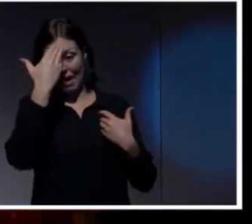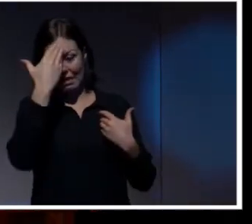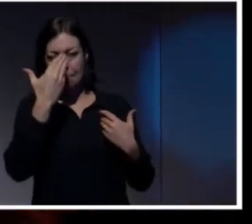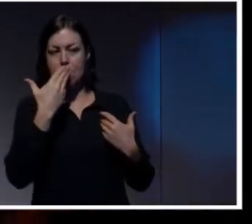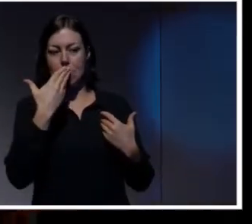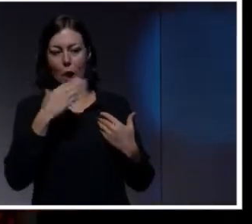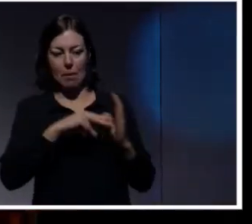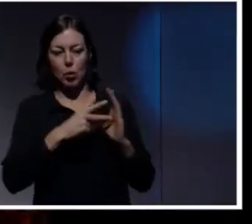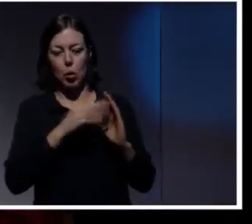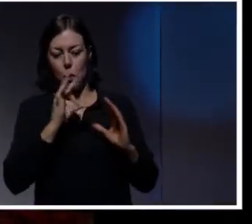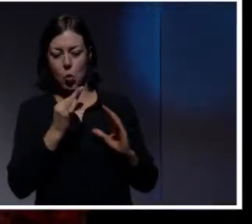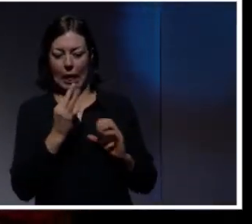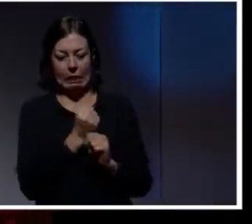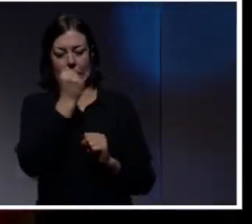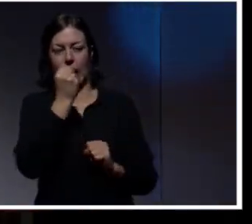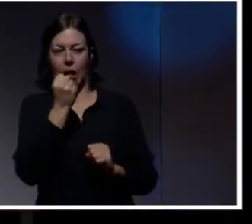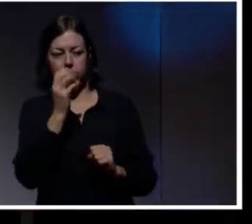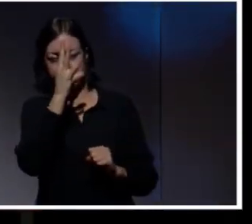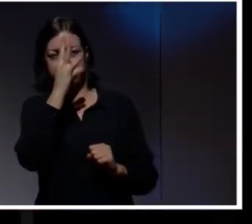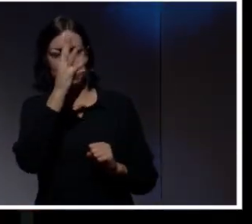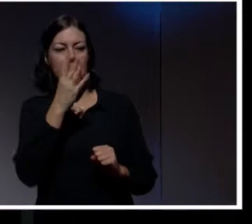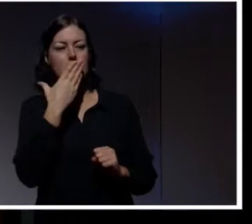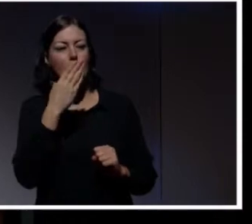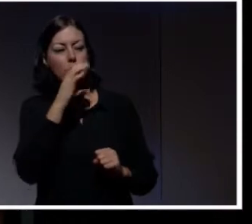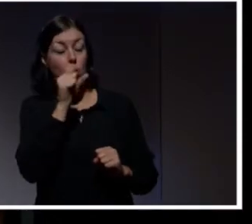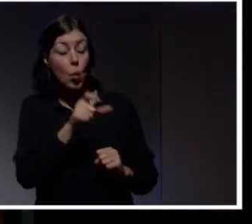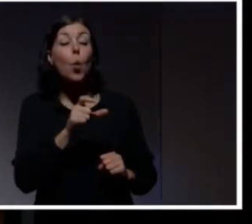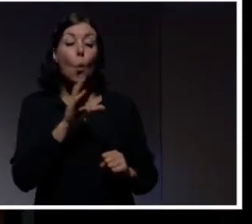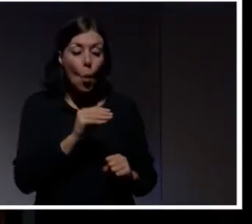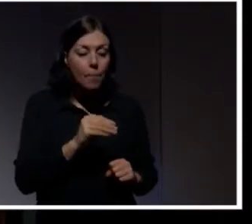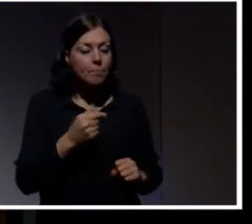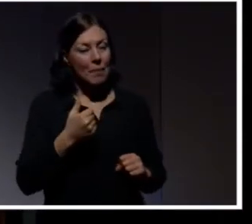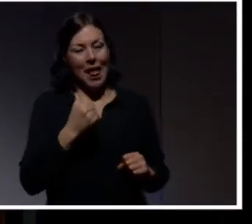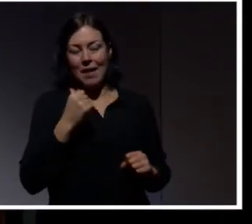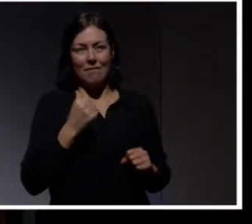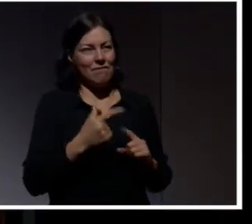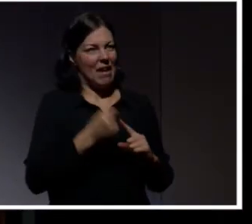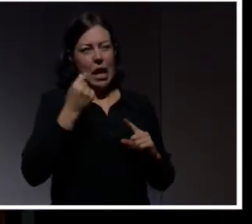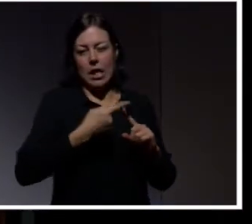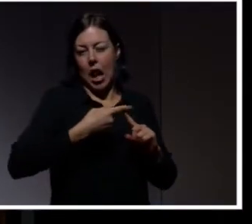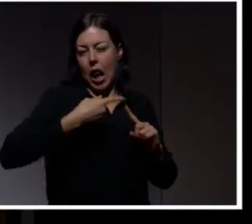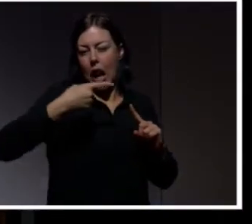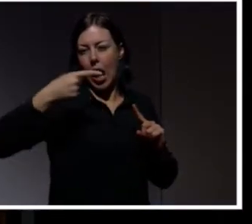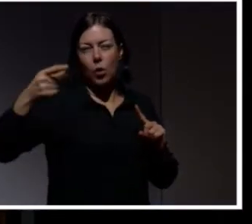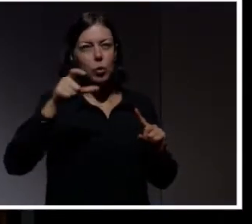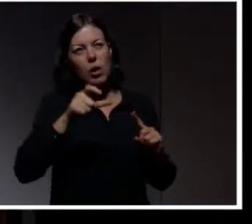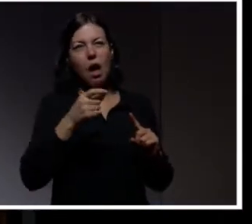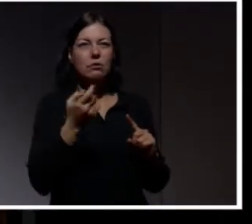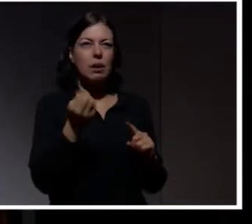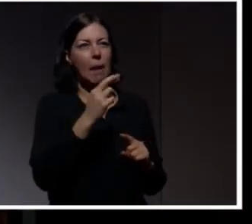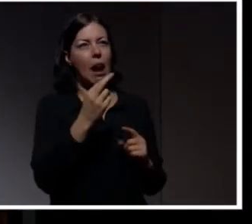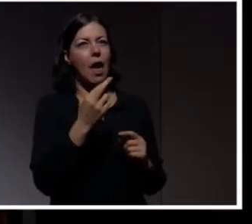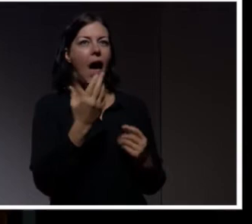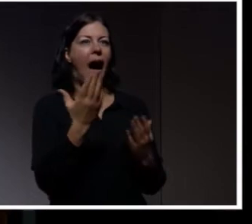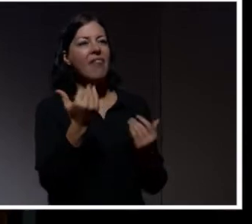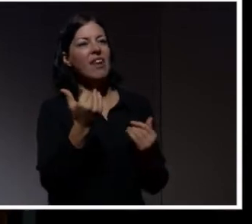jag att jag testade den på dig. Ja, gör det. Och sen såg sig underbra. Den går till så här. Man väljer ett väldigt långt ord som adventskalender till exempel. Någonting